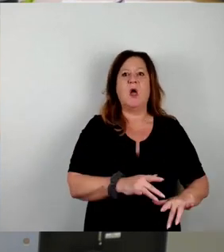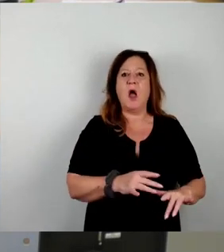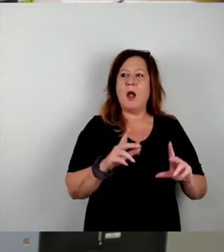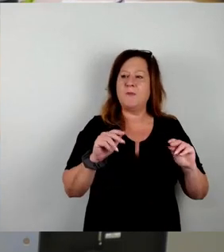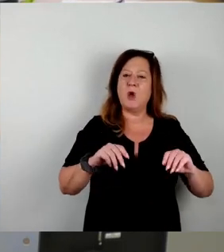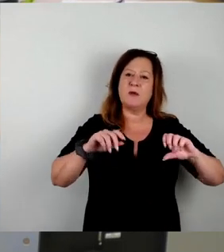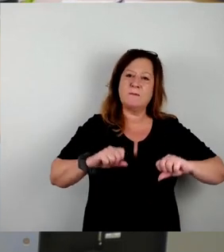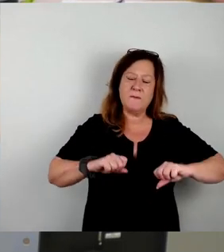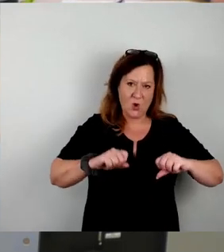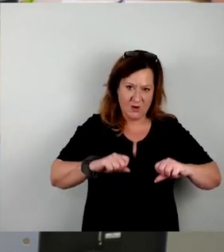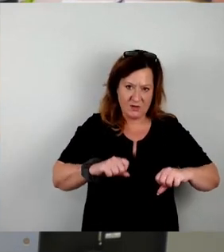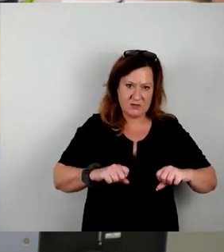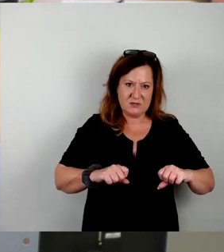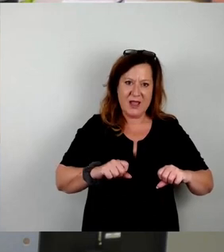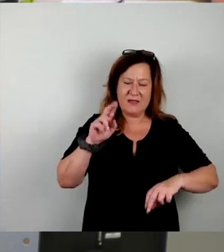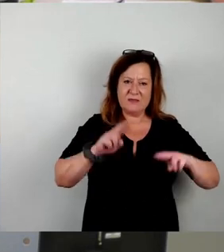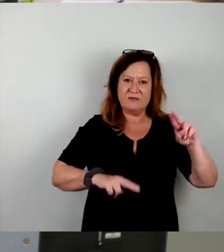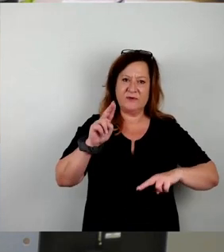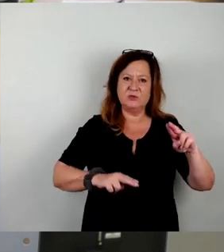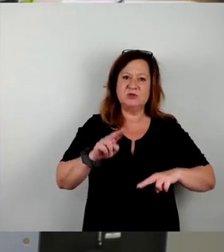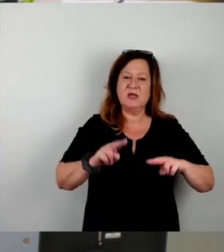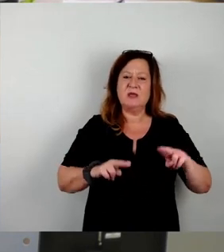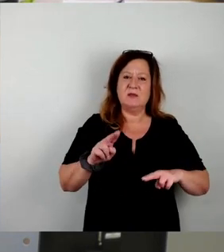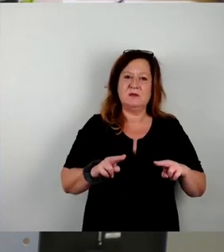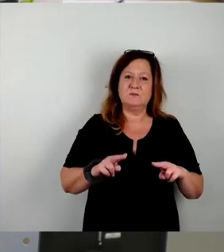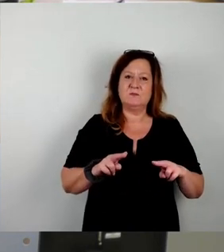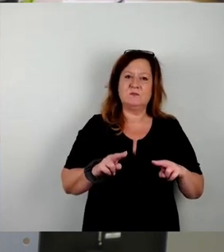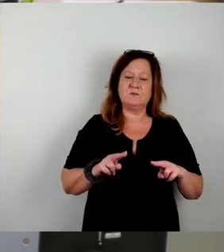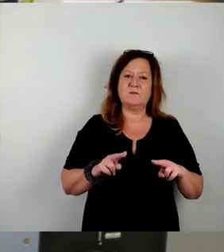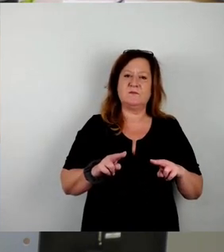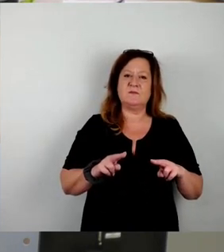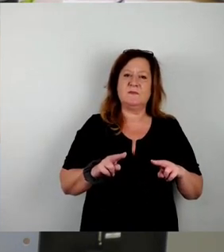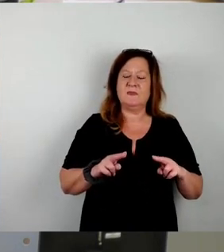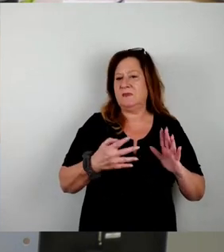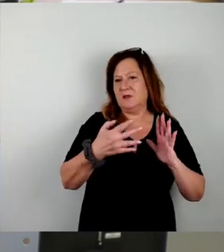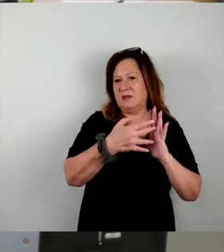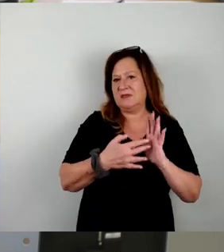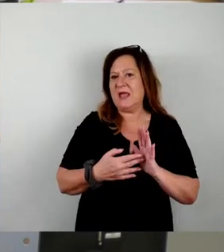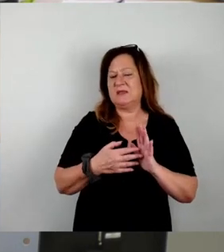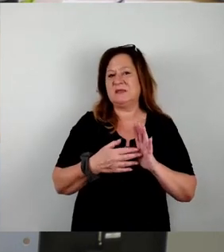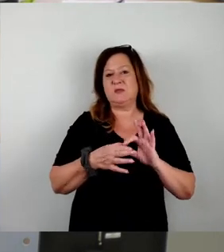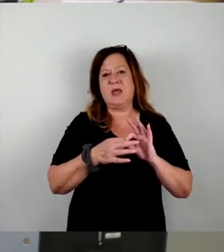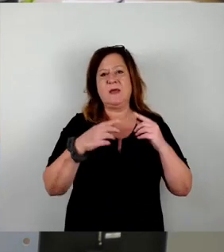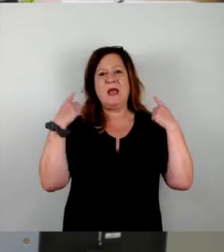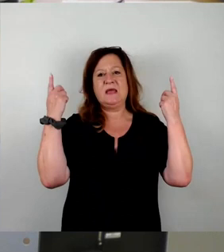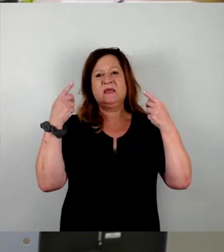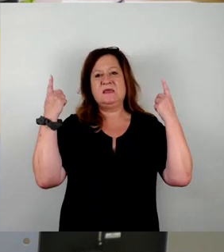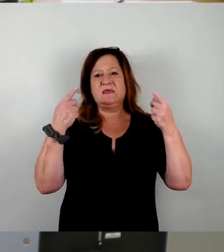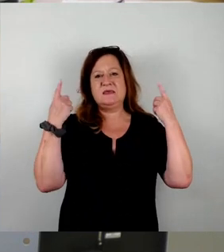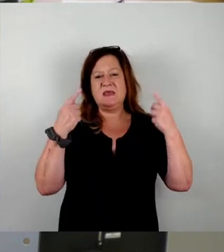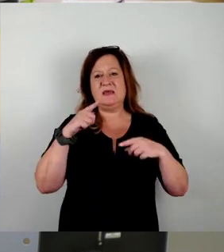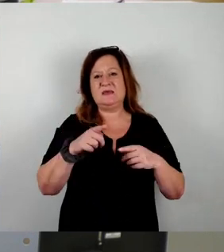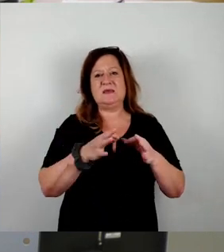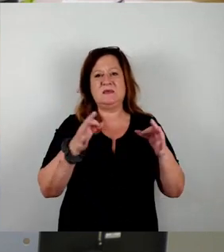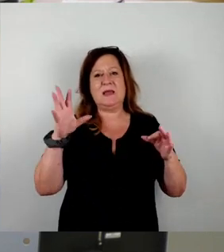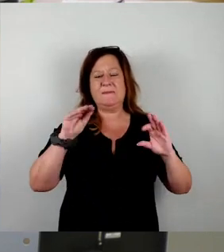hier städtisch durch das Testen der Sirenen diesen Tag mitzunutzen, um einfach mal die